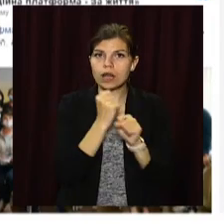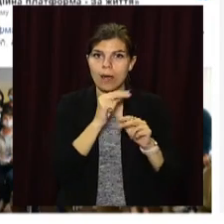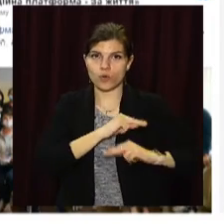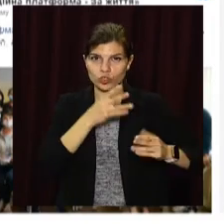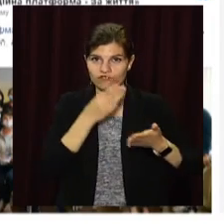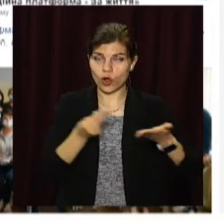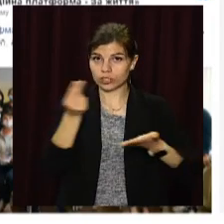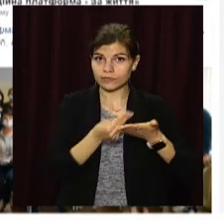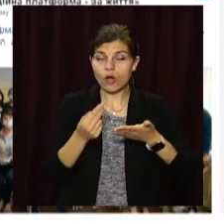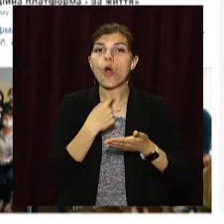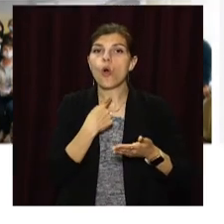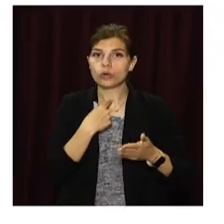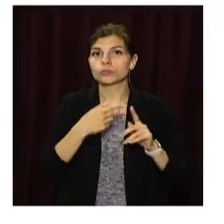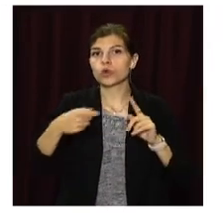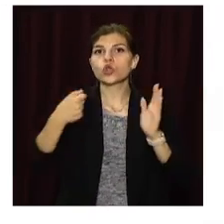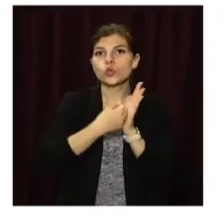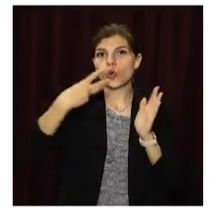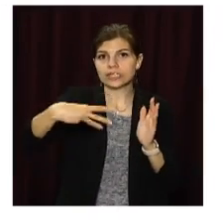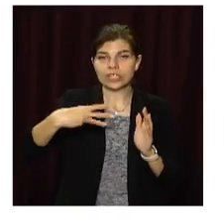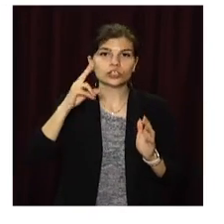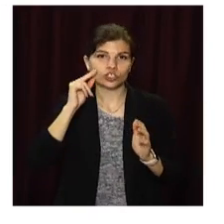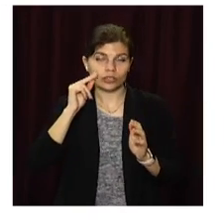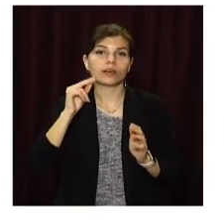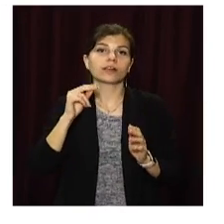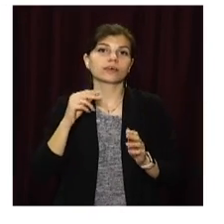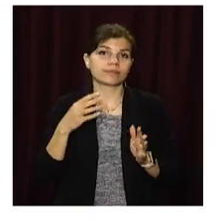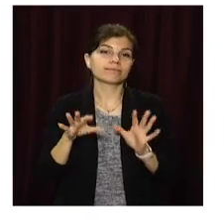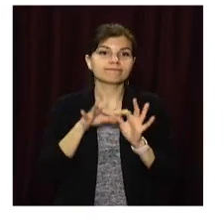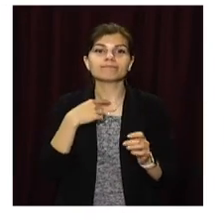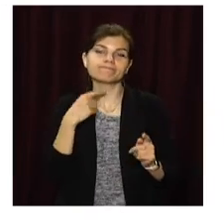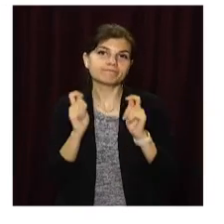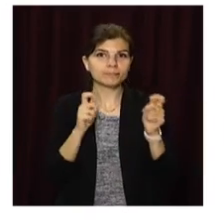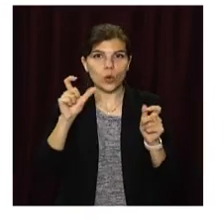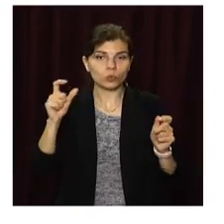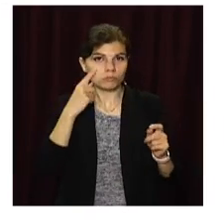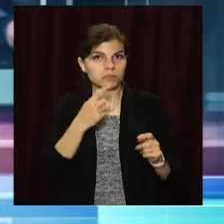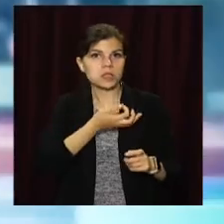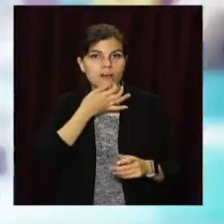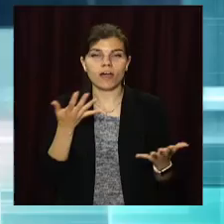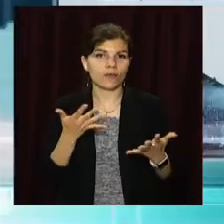червня. Голосування триватиме до 30-го. Вікторія Корнєва, Open News, телеканал «Відкритий».